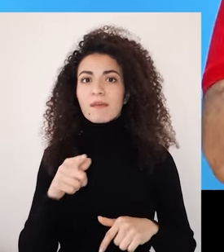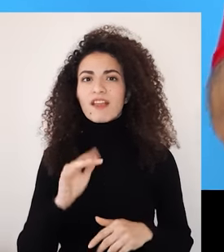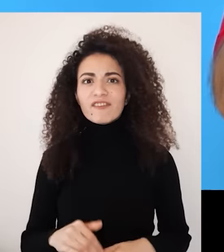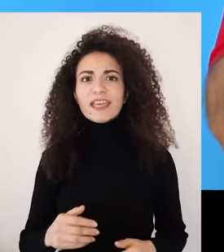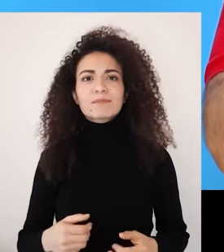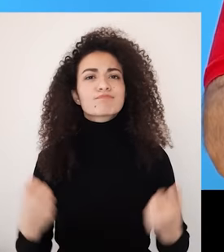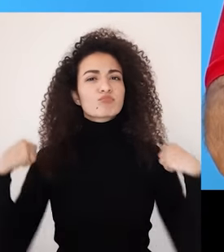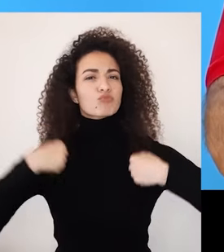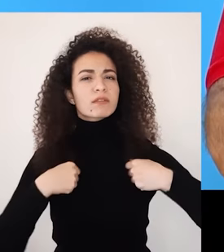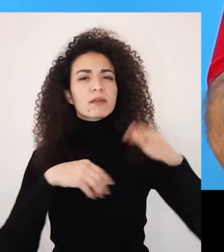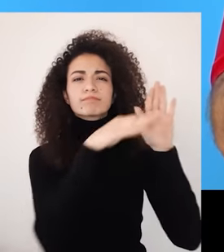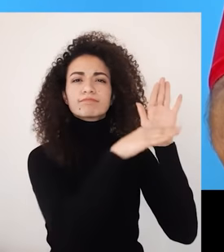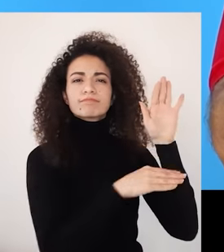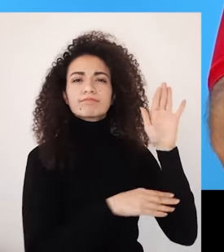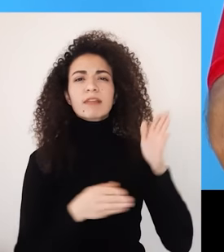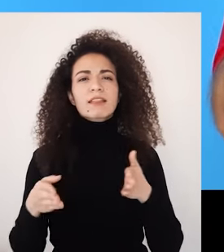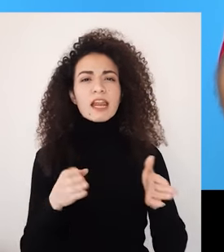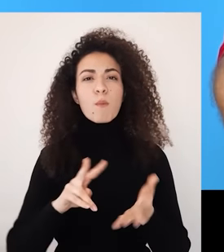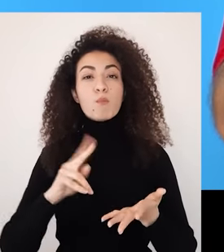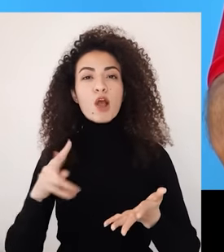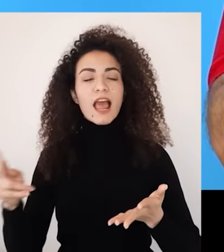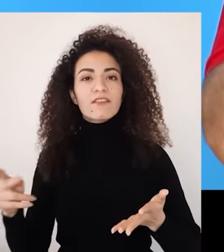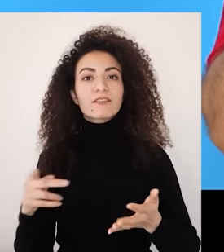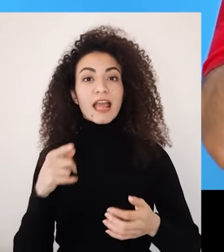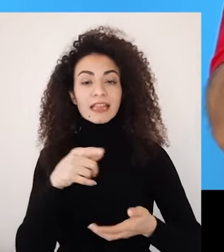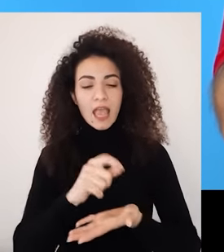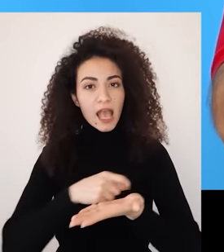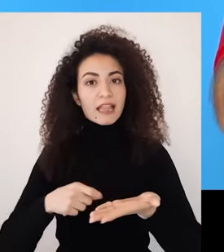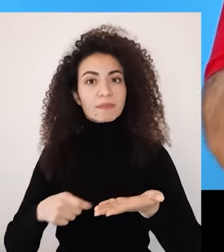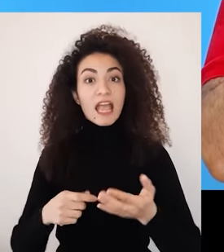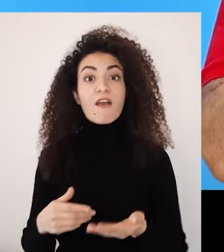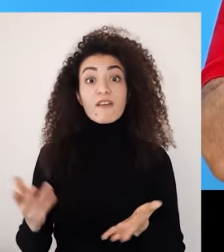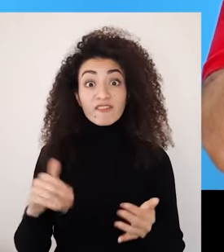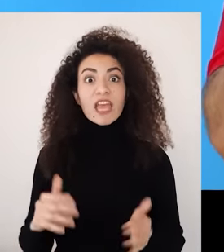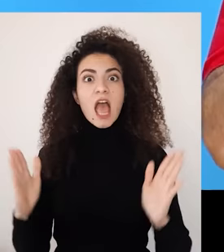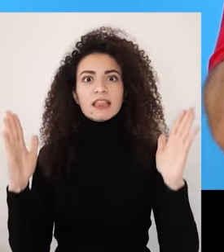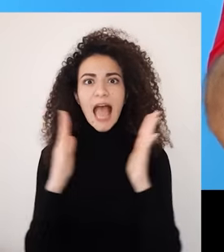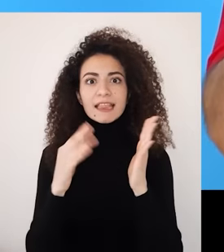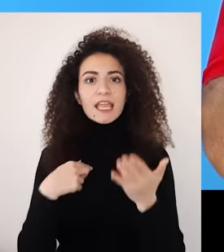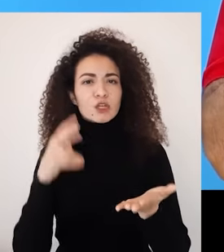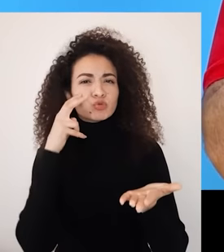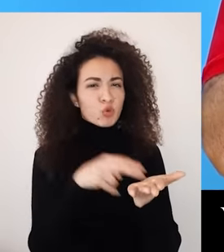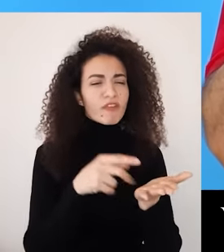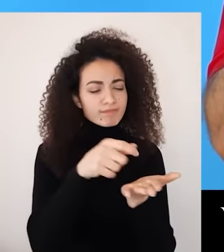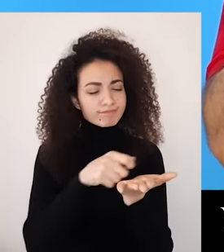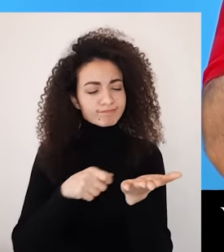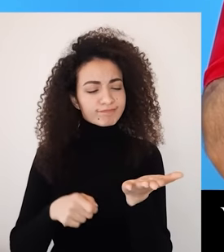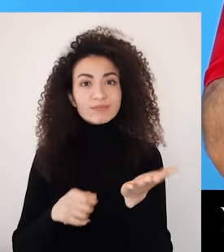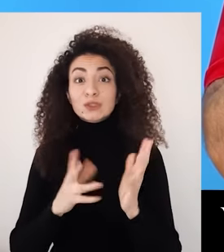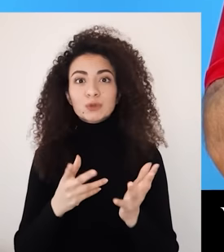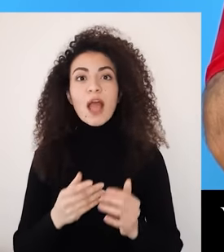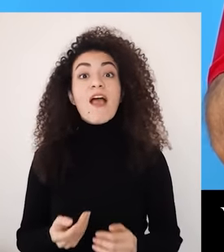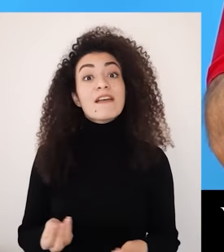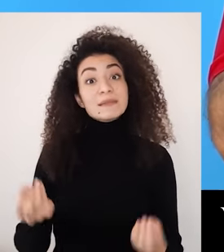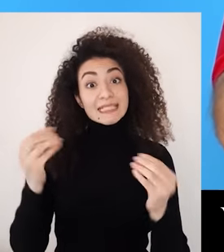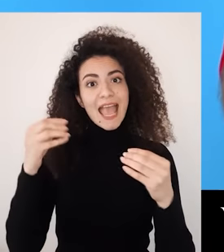وهلا صار عندك حقيبة من الأدوات اللي بتقدري تلجأ إله كل مرة بتمر بتحدي أو صعوبة معينة فيك تغني